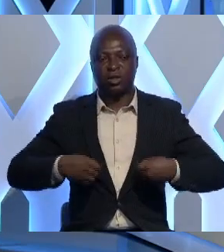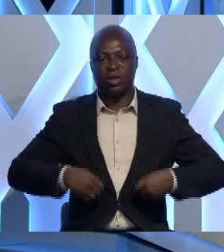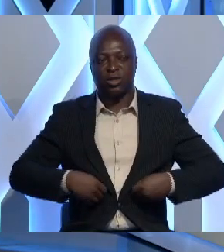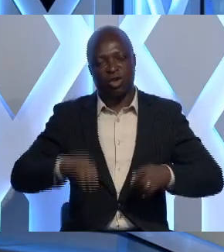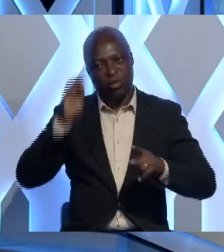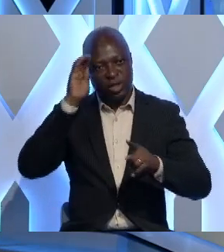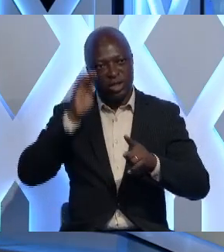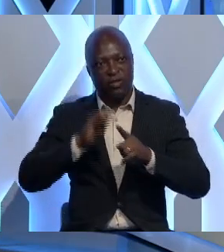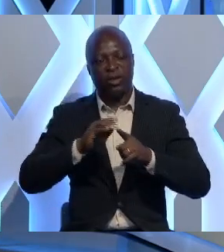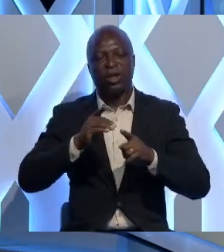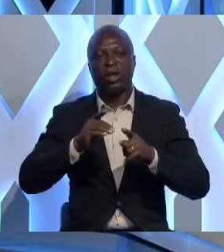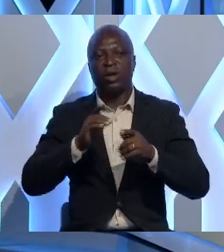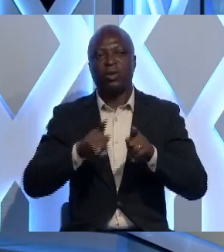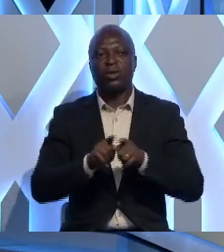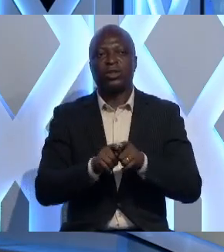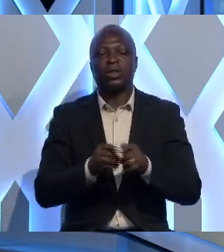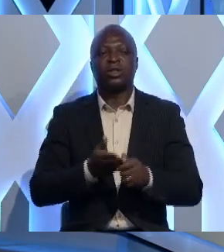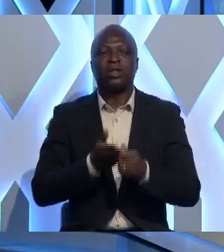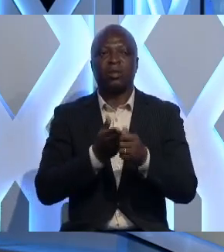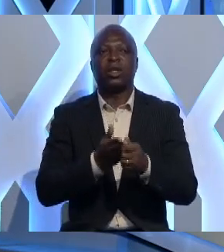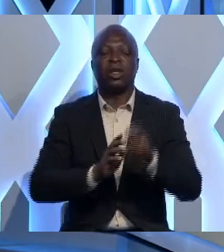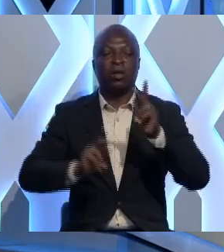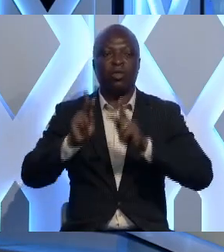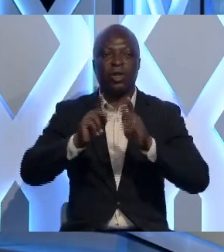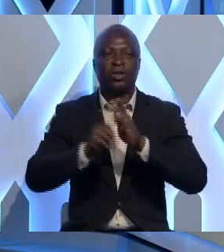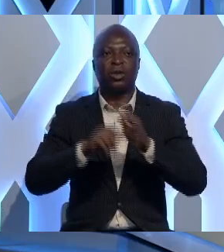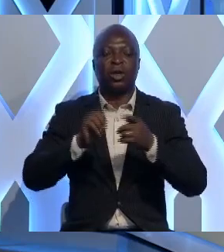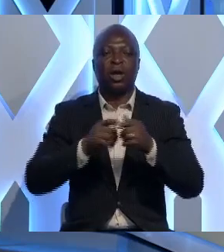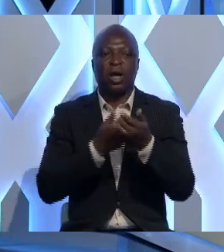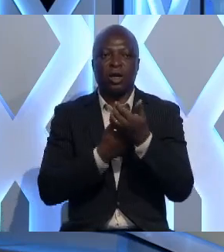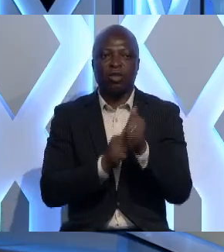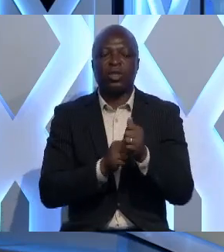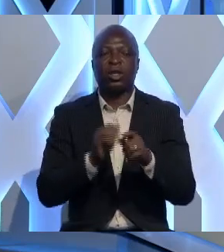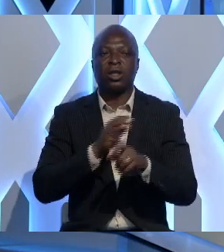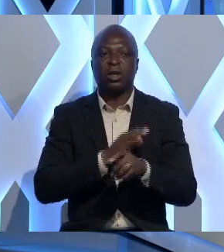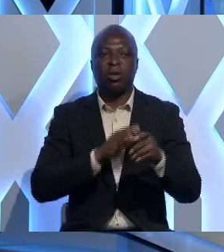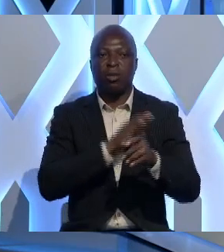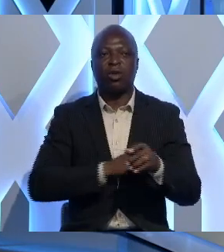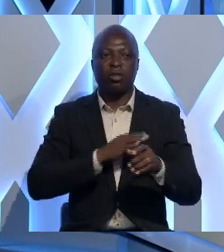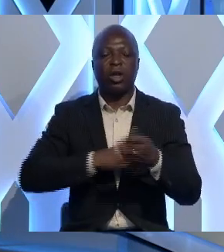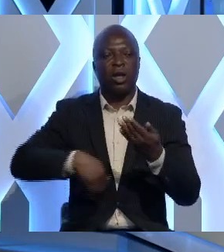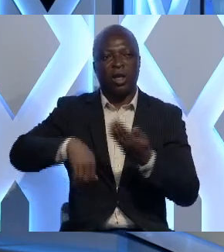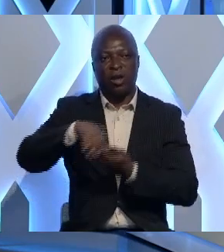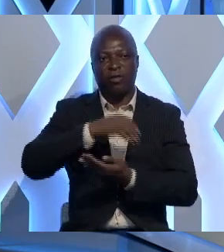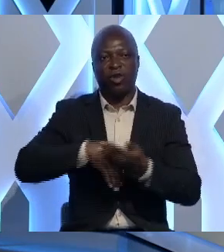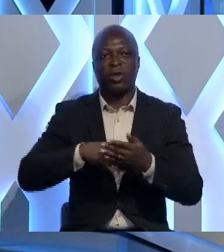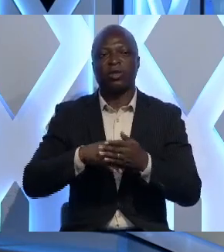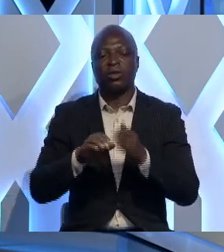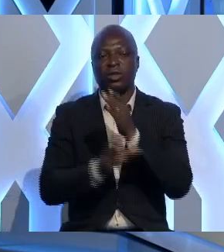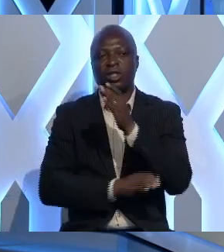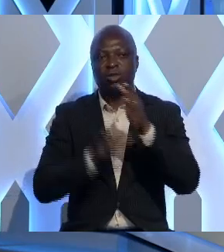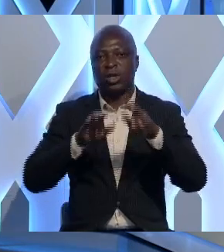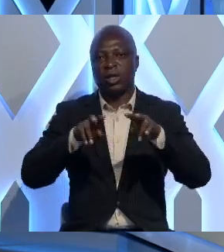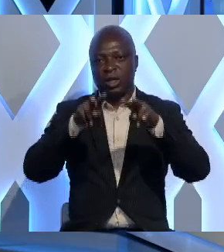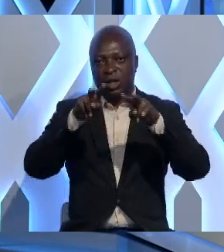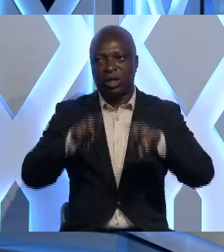L'objectif est également d'amener les populations à adopter des comportements environnementaux citoyens. Les